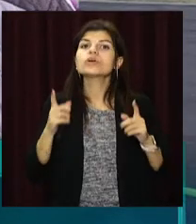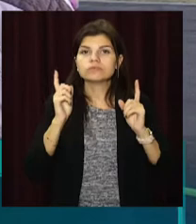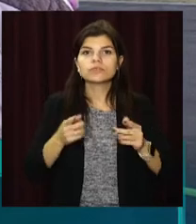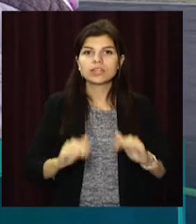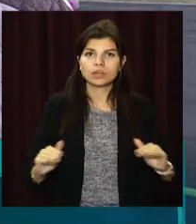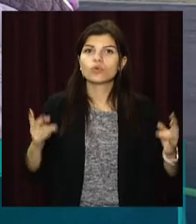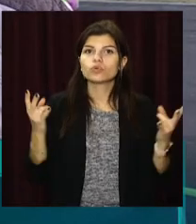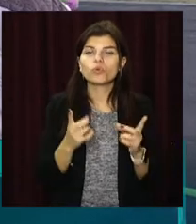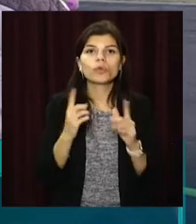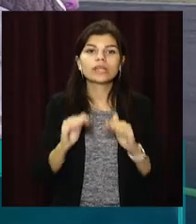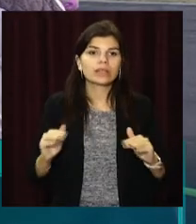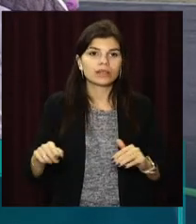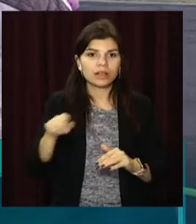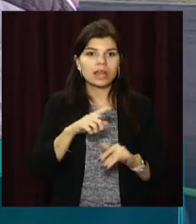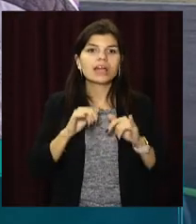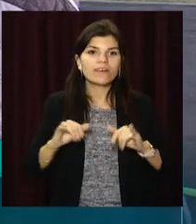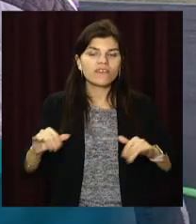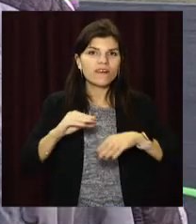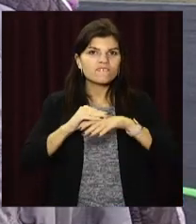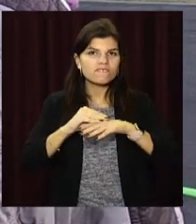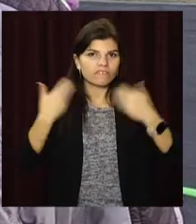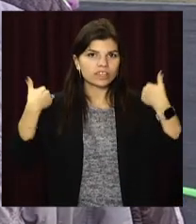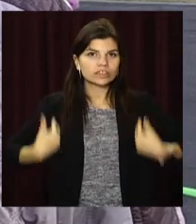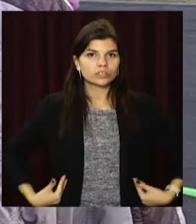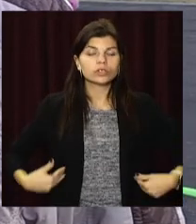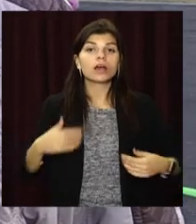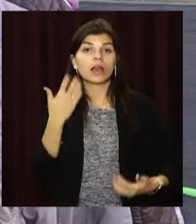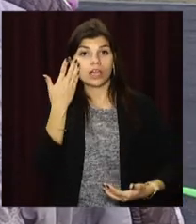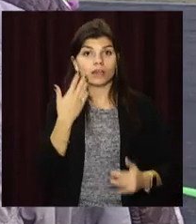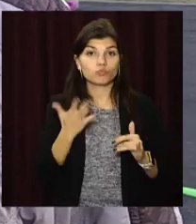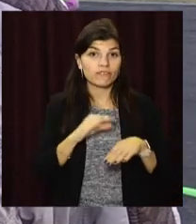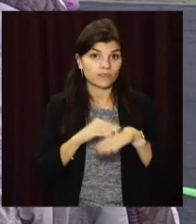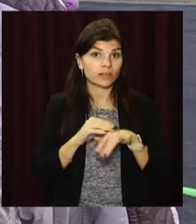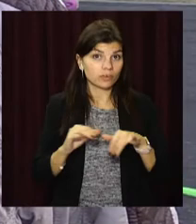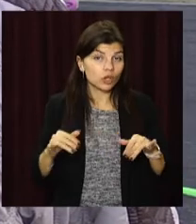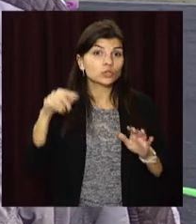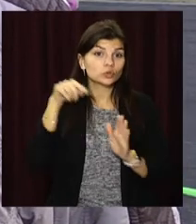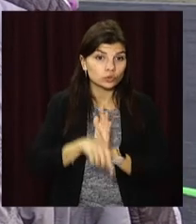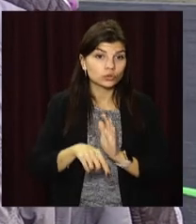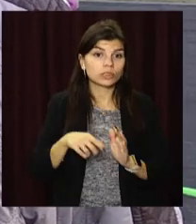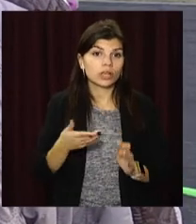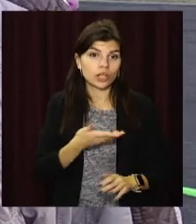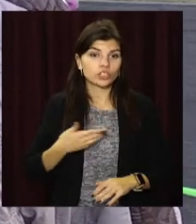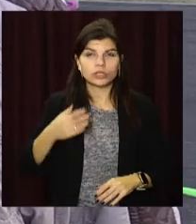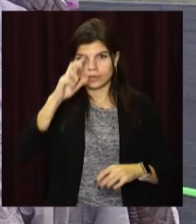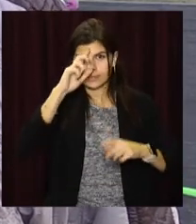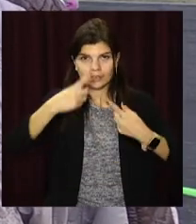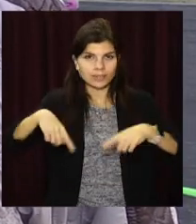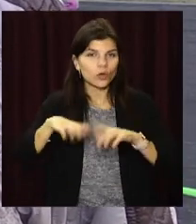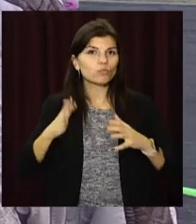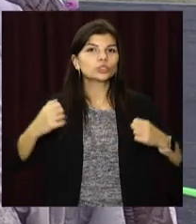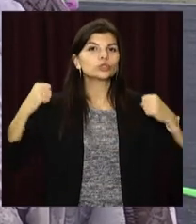діти на них розвиваються фізично. А раз вони будуть розвиватися фізично, значить і наша країна буде